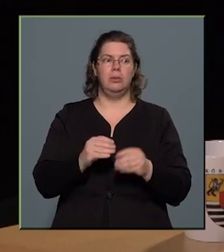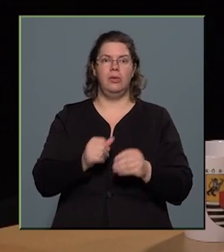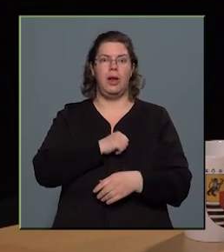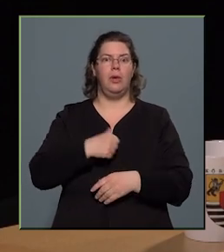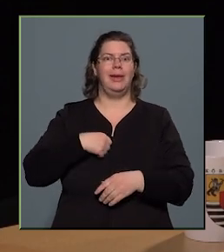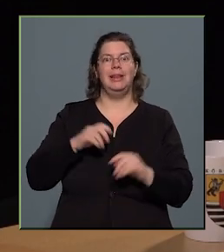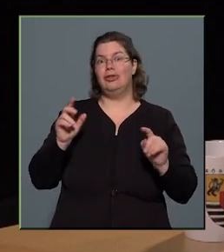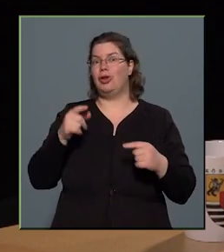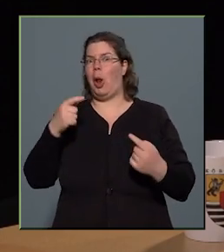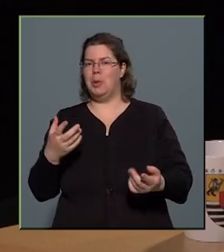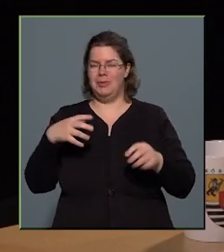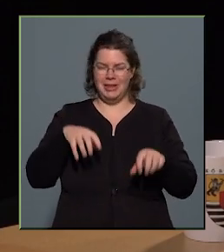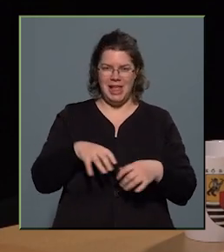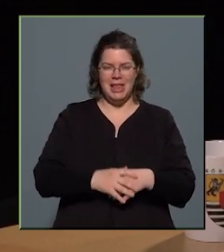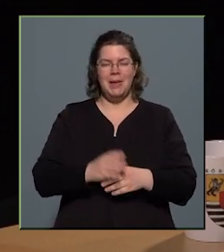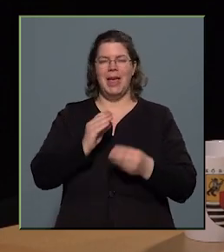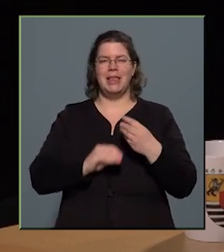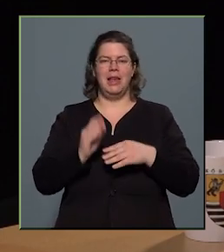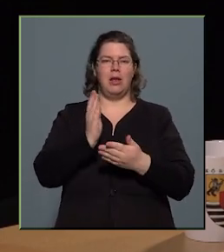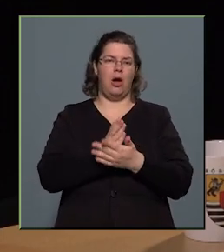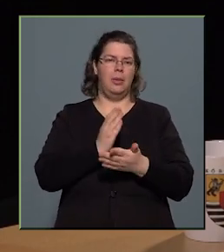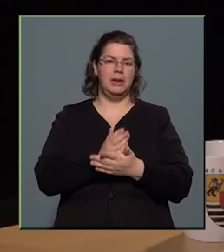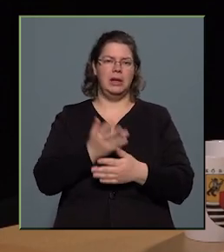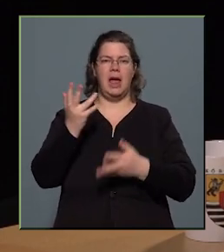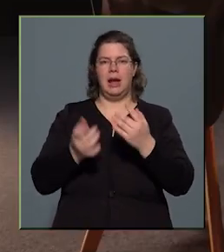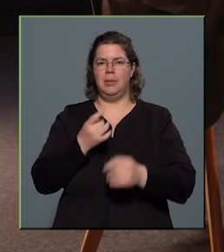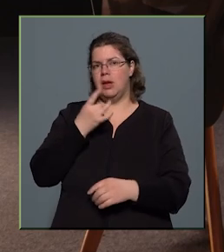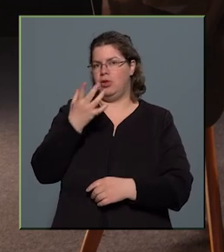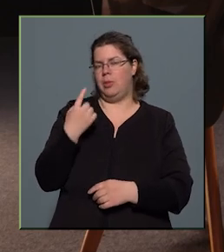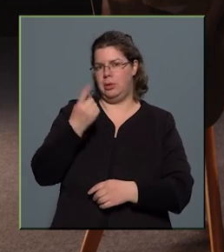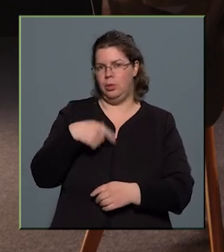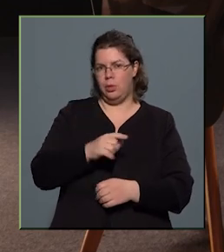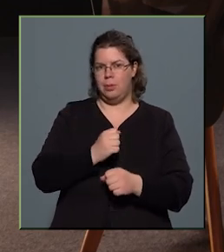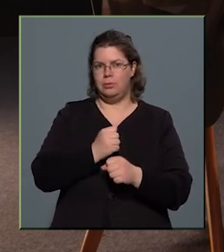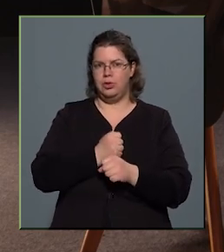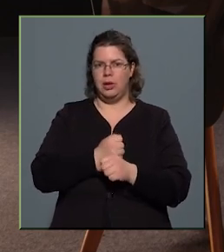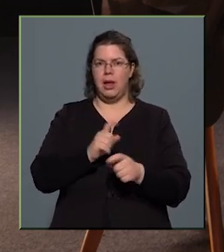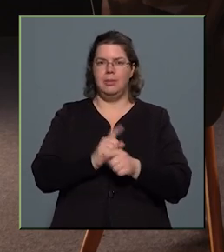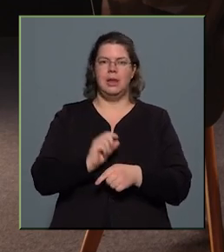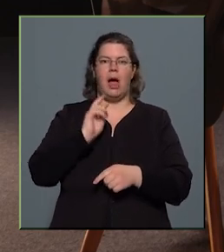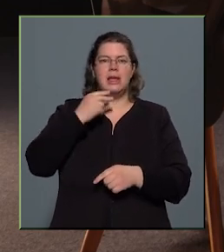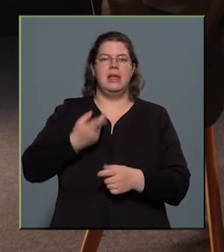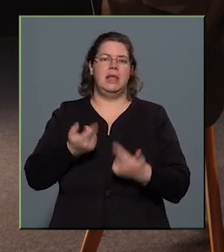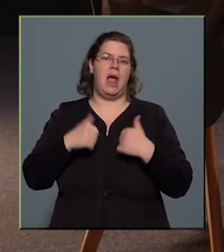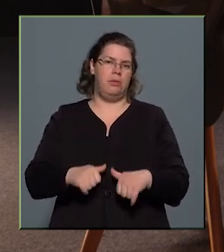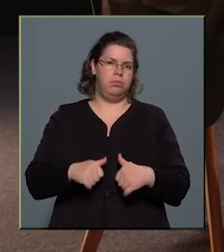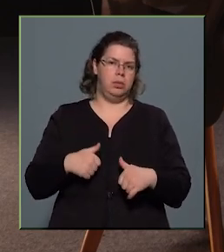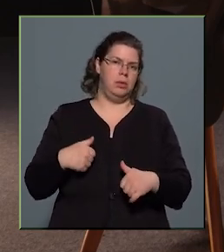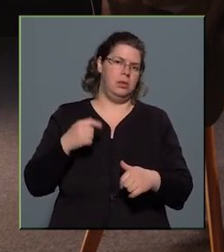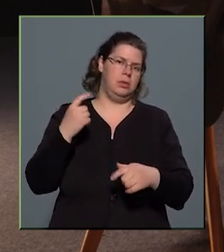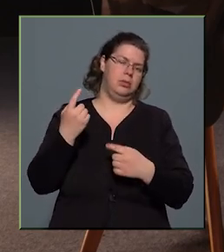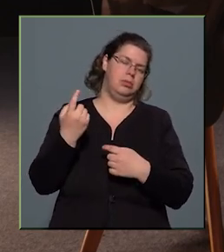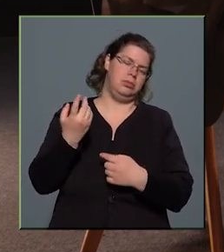és dalolva teszem, ezért alkalmunként eredményesebben is tudom csinálni, mint a kényszerből esetleg rámulott feladatukán.